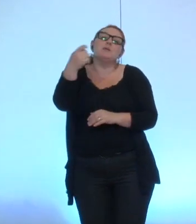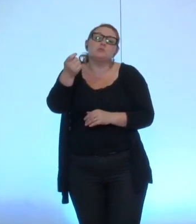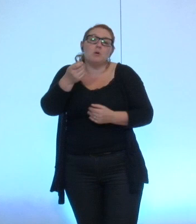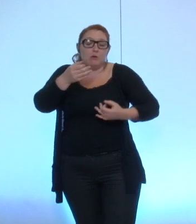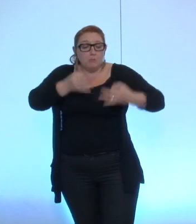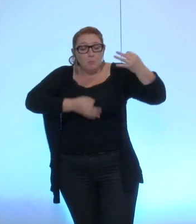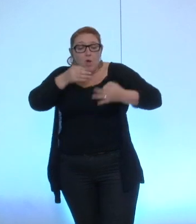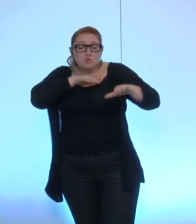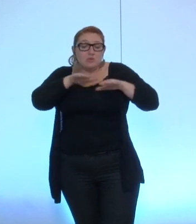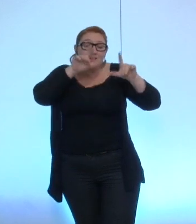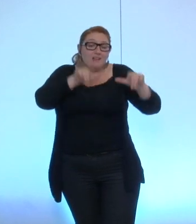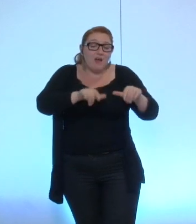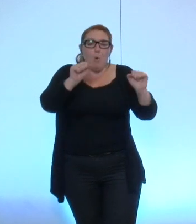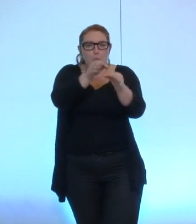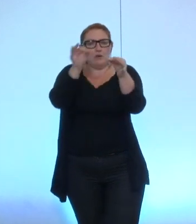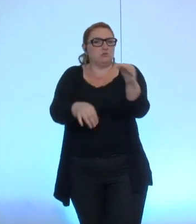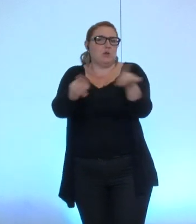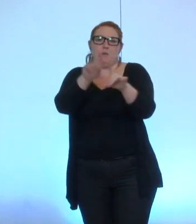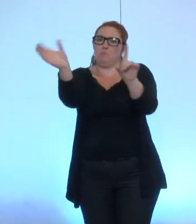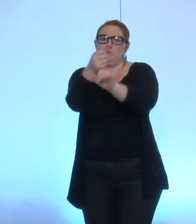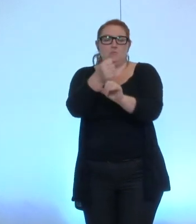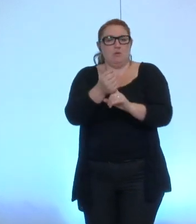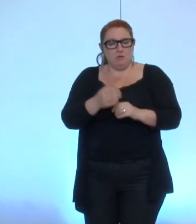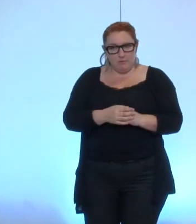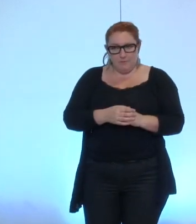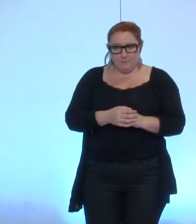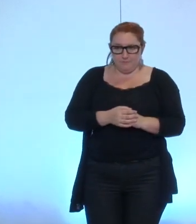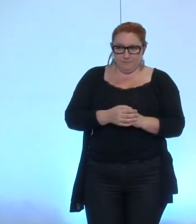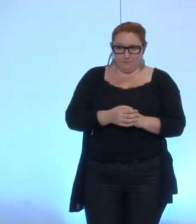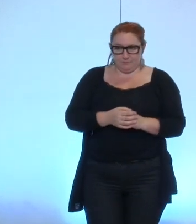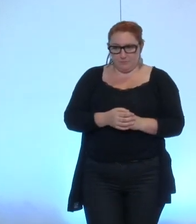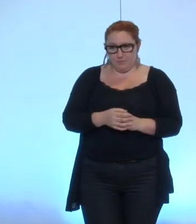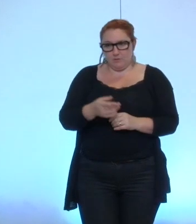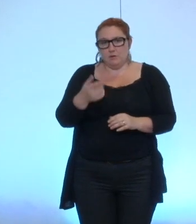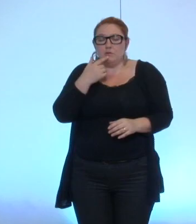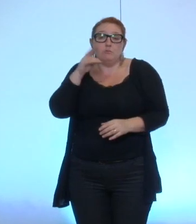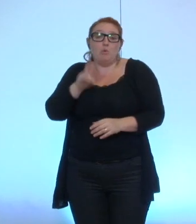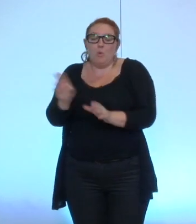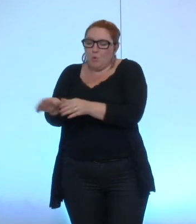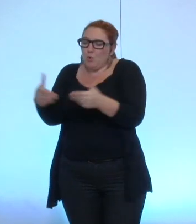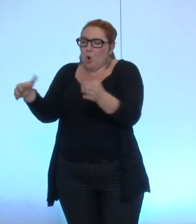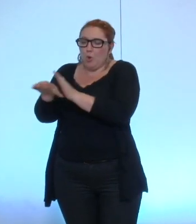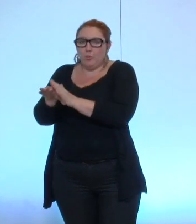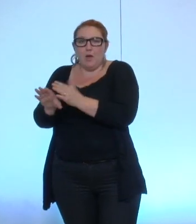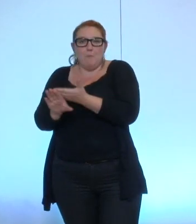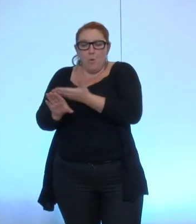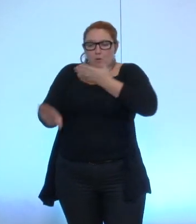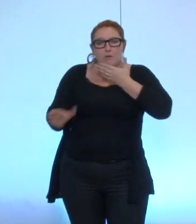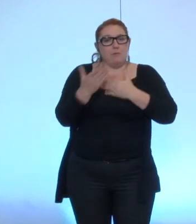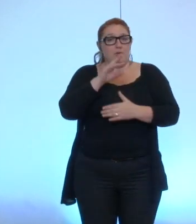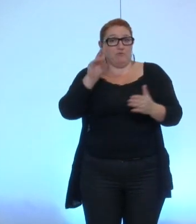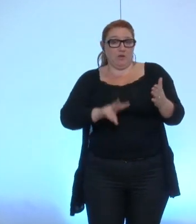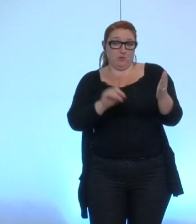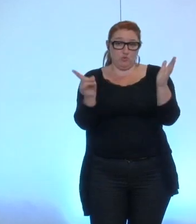même résultat il y l'expression où on se détache un petit peu du code mais où on exprime clairement un droit qui sera